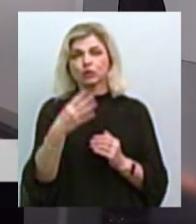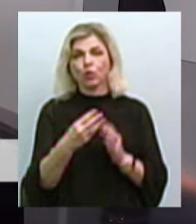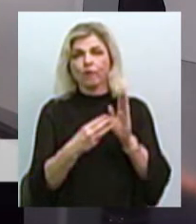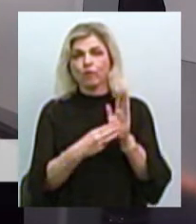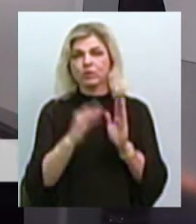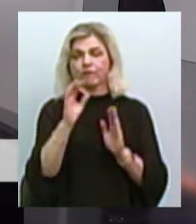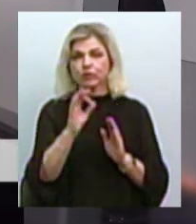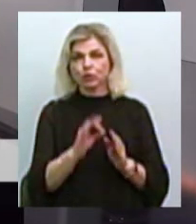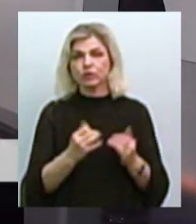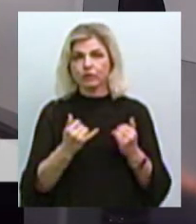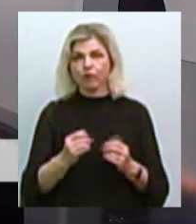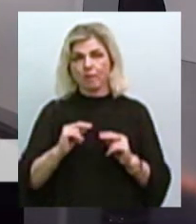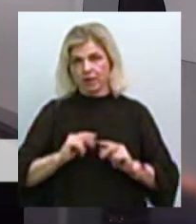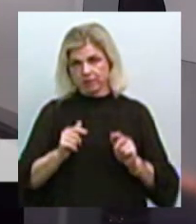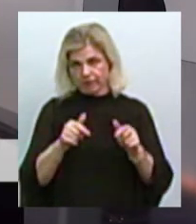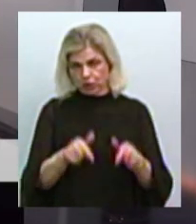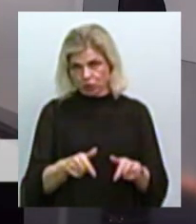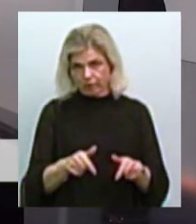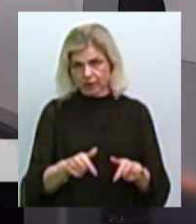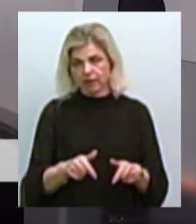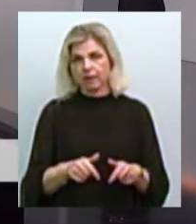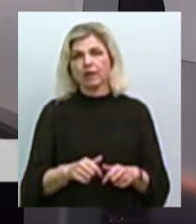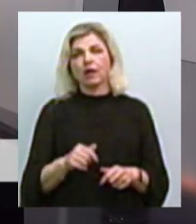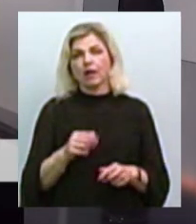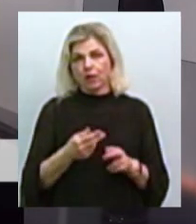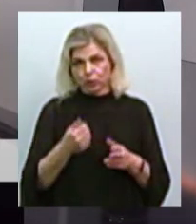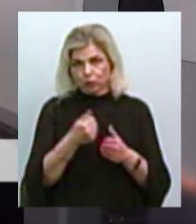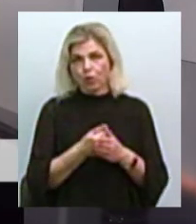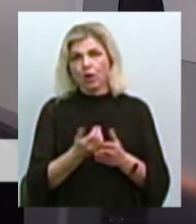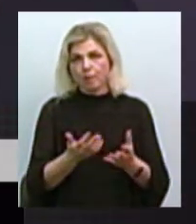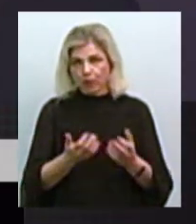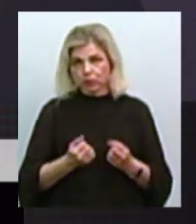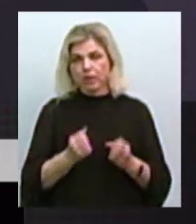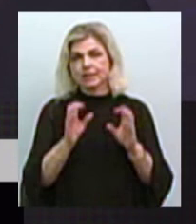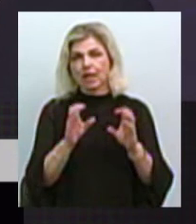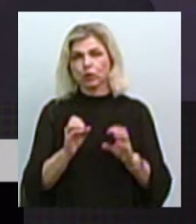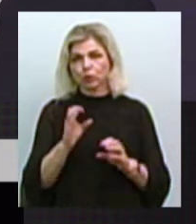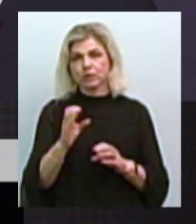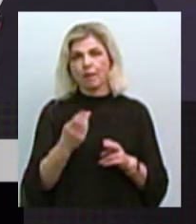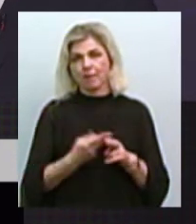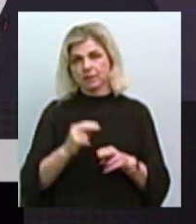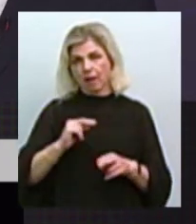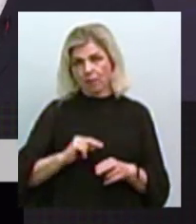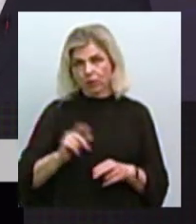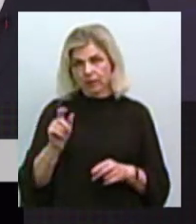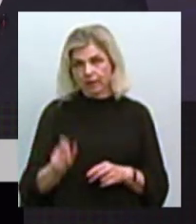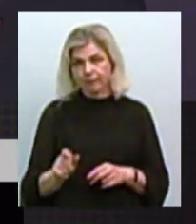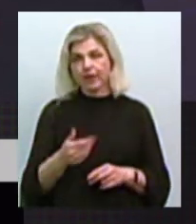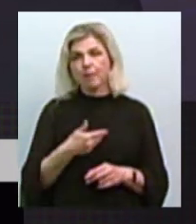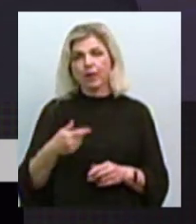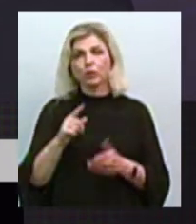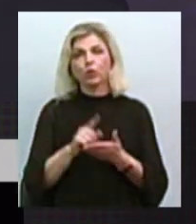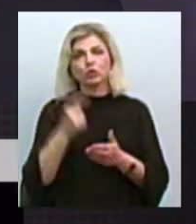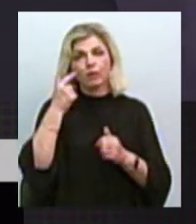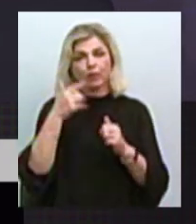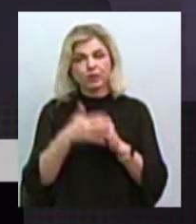% на сьогодні працевлаштовуються саме до набуття статусу безробітнього. Але ж ми повинні розуміти, що окрім